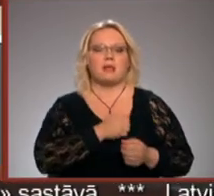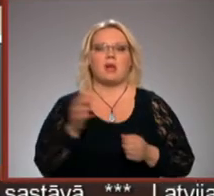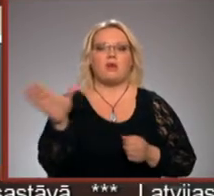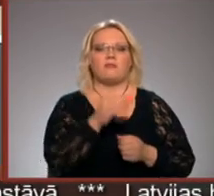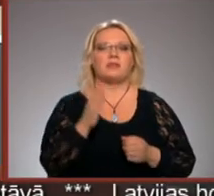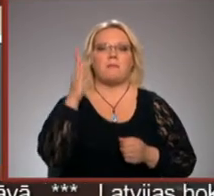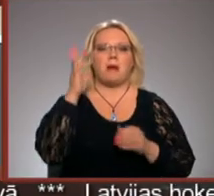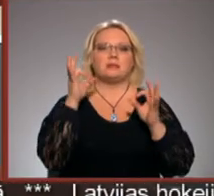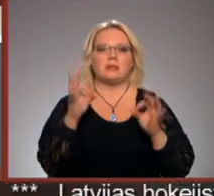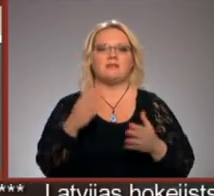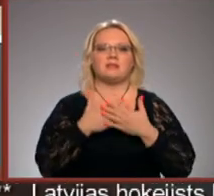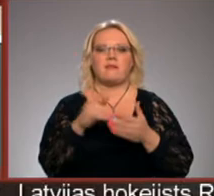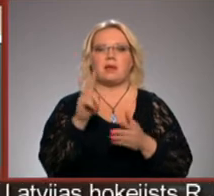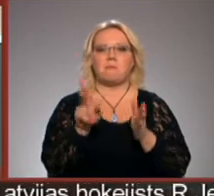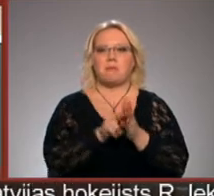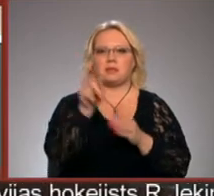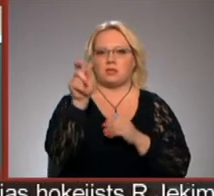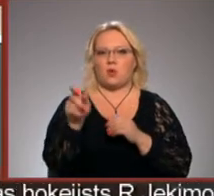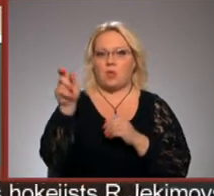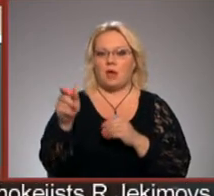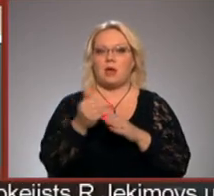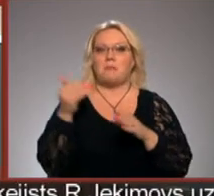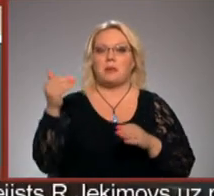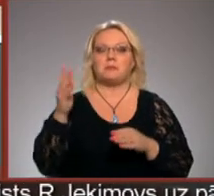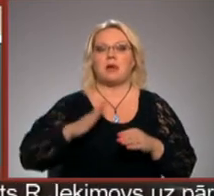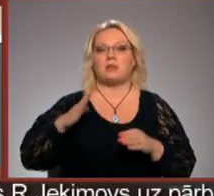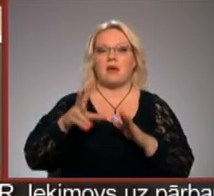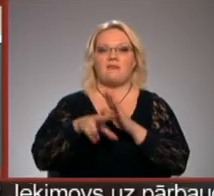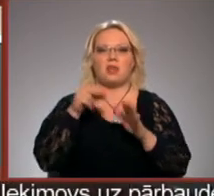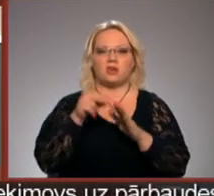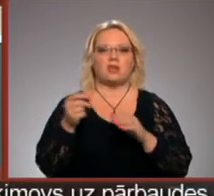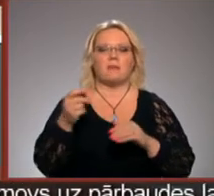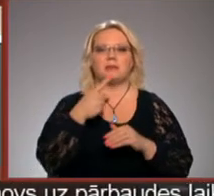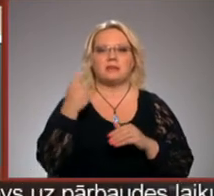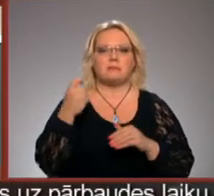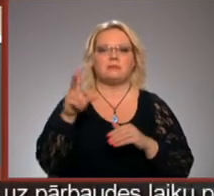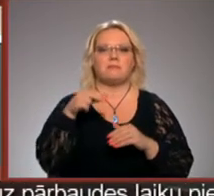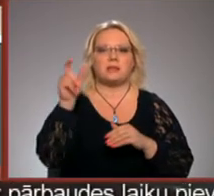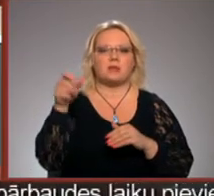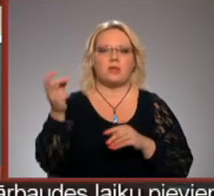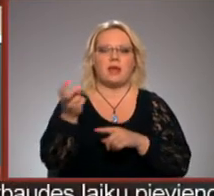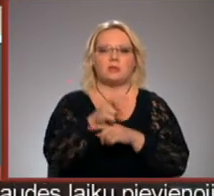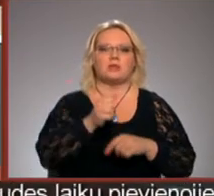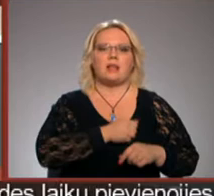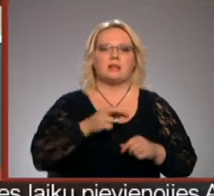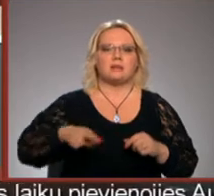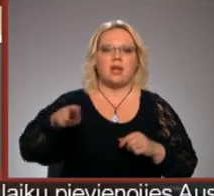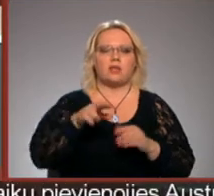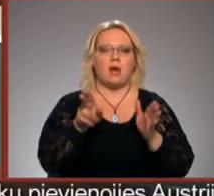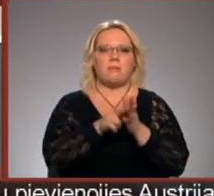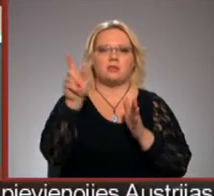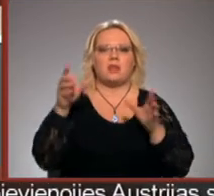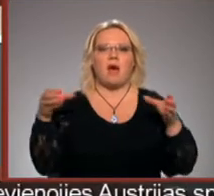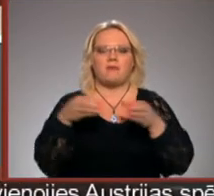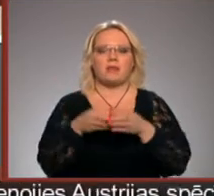visiem balstiesīgiem visaktīvākie ir pensionāri. Pirms gaidāmajām vēlēšanām vairāk nekā simt pensionāri ieradās uz Latgales reģionālās